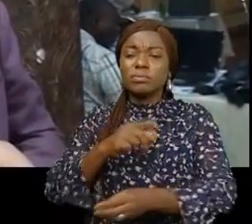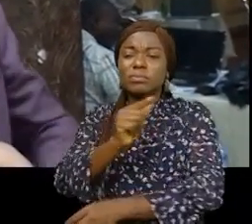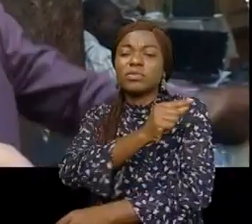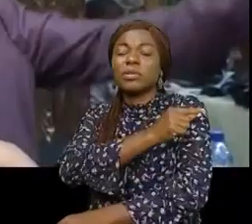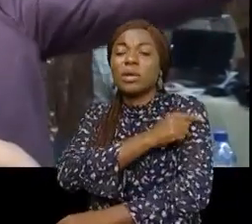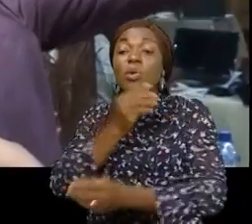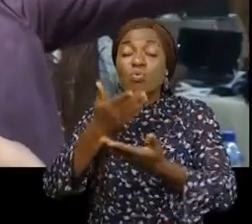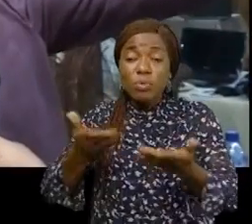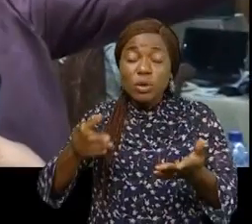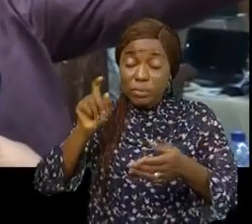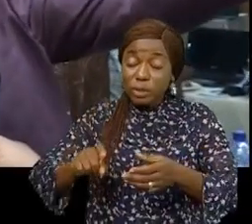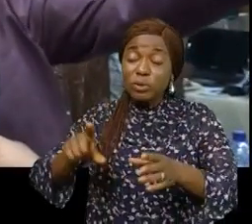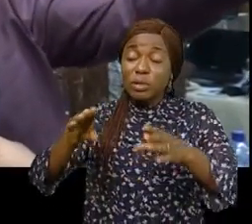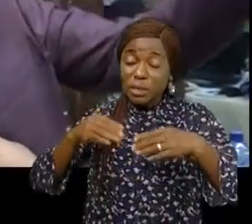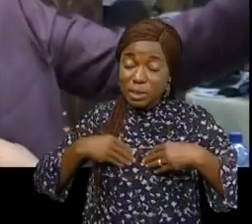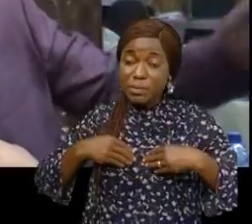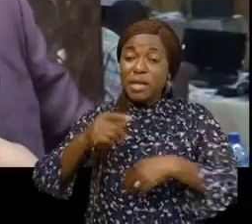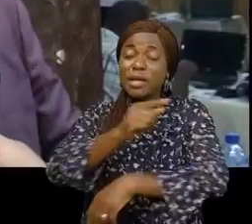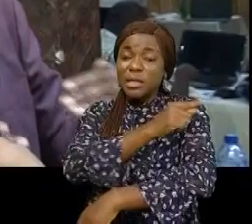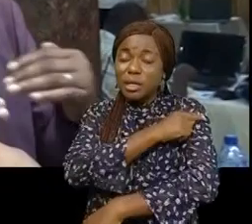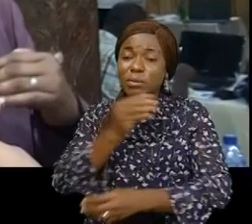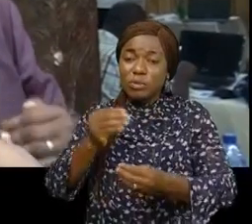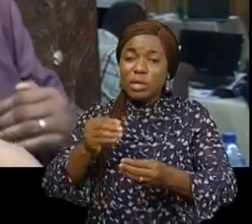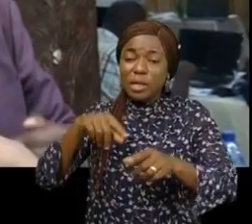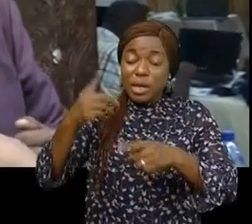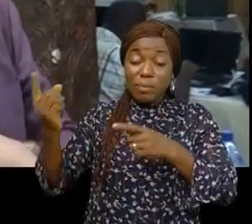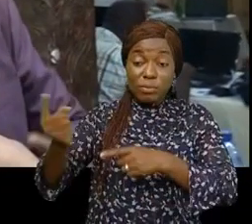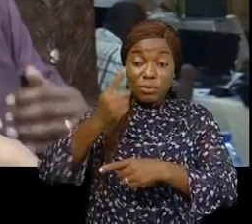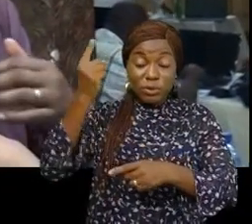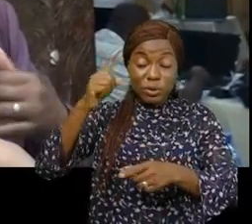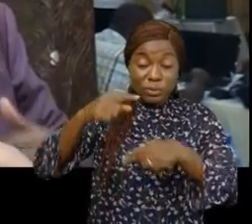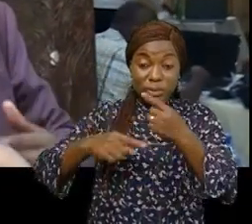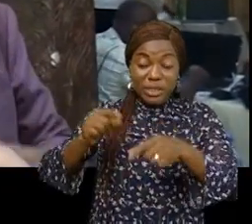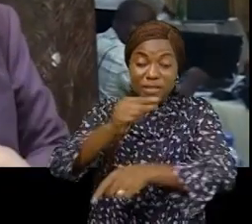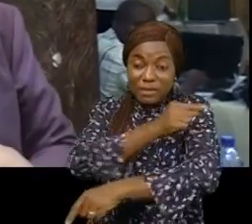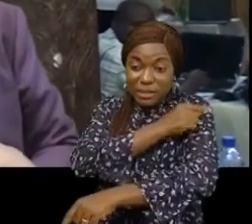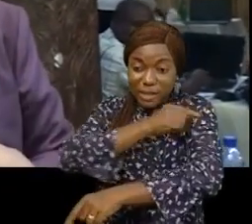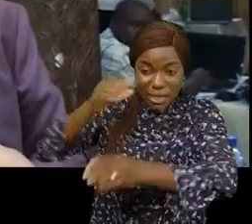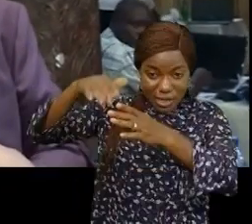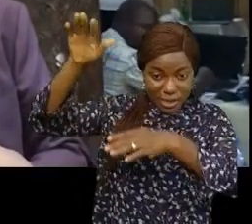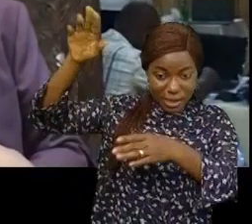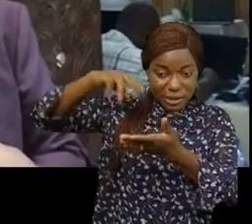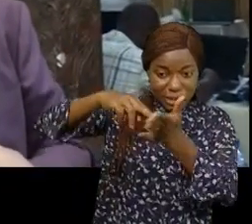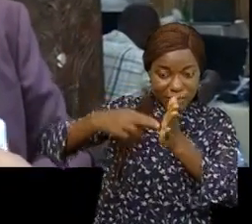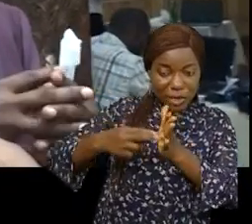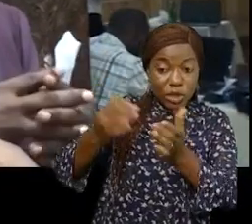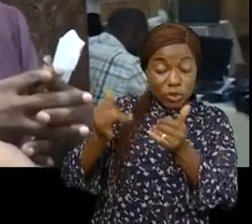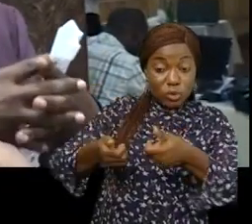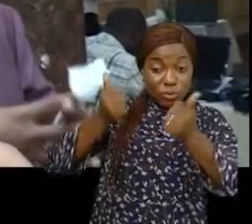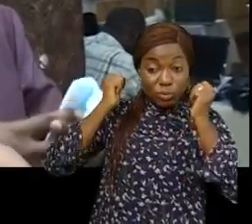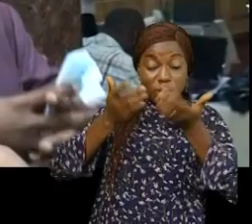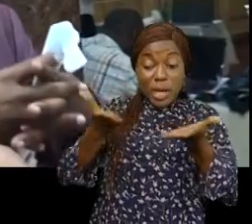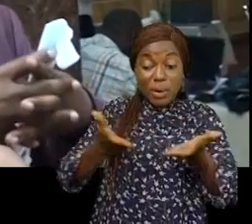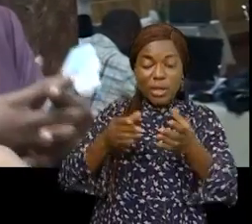vacciner parce que le monde commence à se faire vacciner ailleurs et que si nous on ne se fait pas vacciner, on va se retrouver comme étant un réservoir de maladies et ça mettra